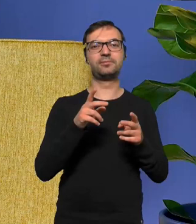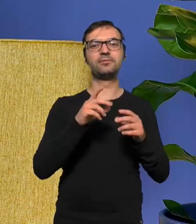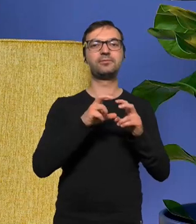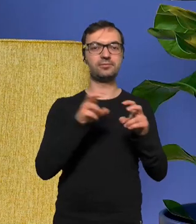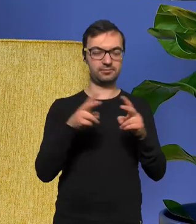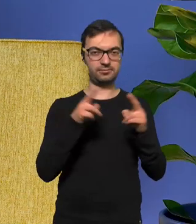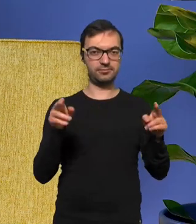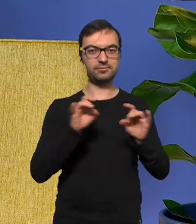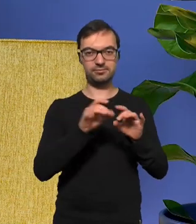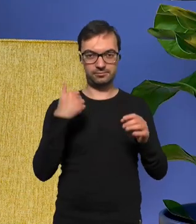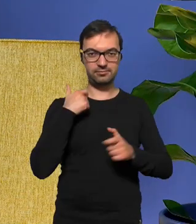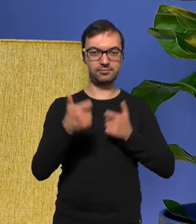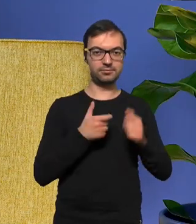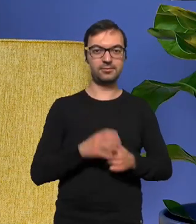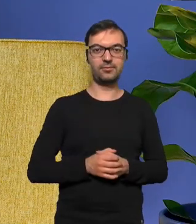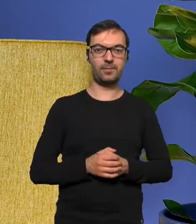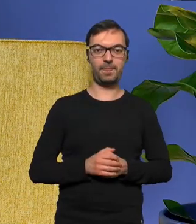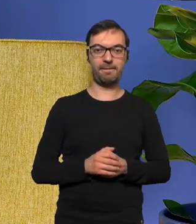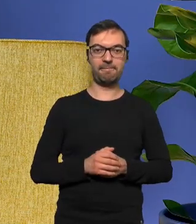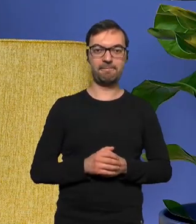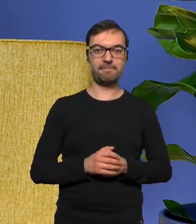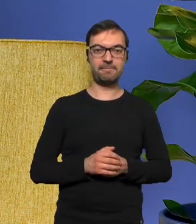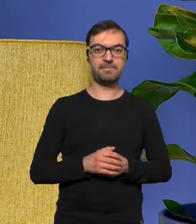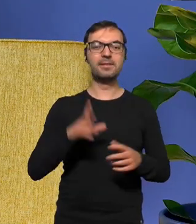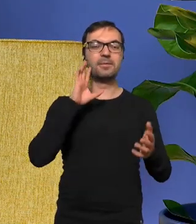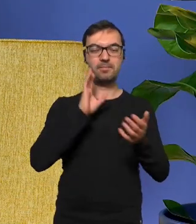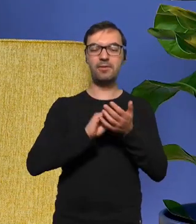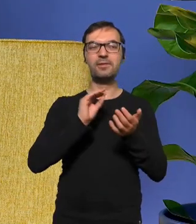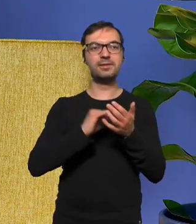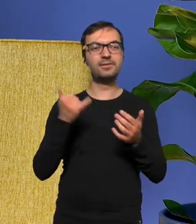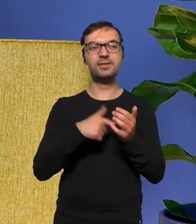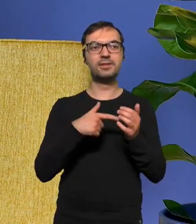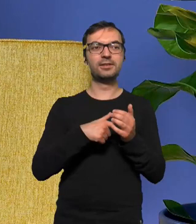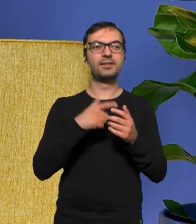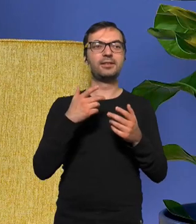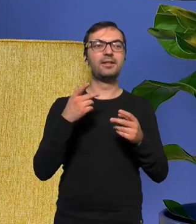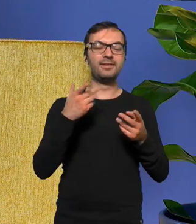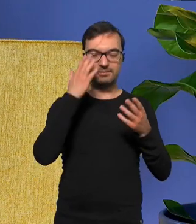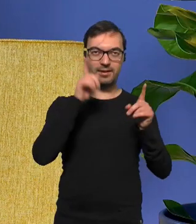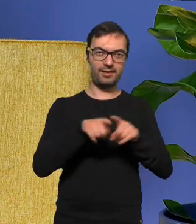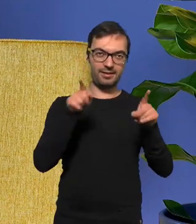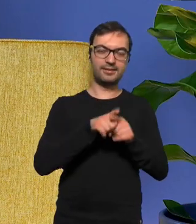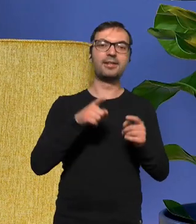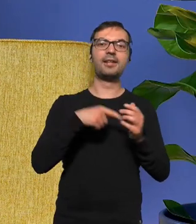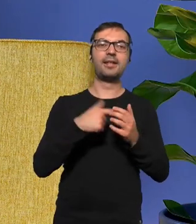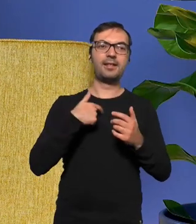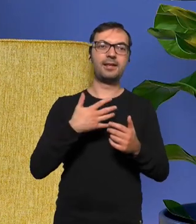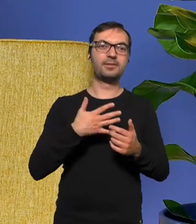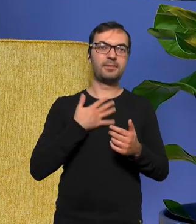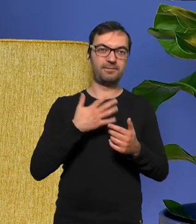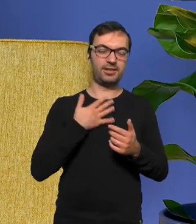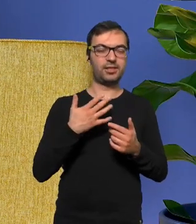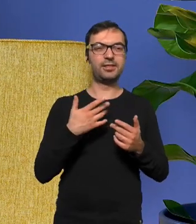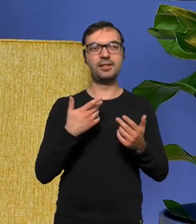powstawały w tym okresie i ja to powtarzam to jest w pewnym momencie już stanie się frazes, ale tak mi się wydaje,